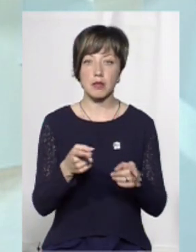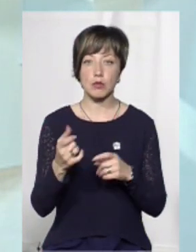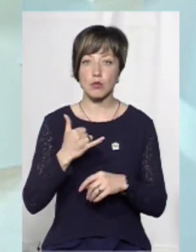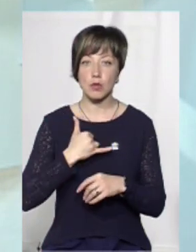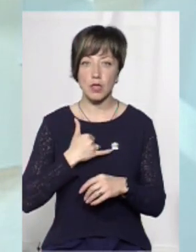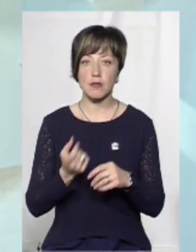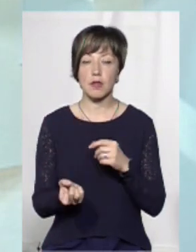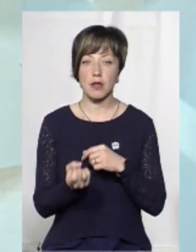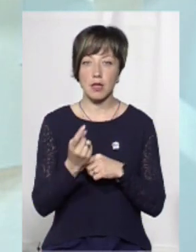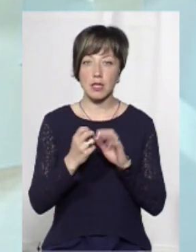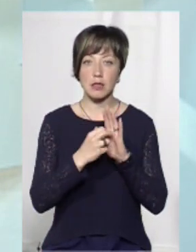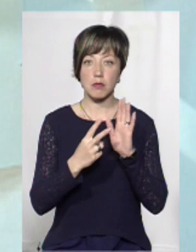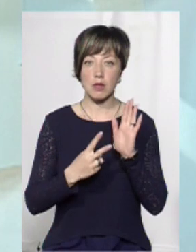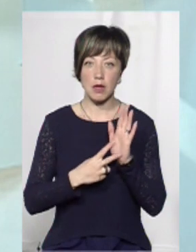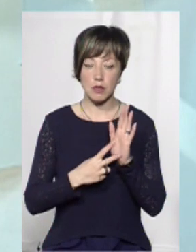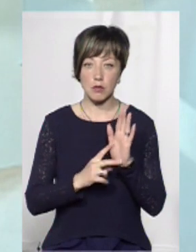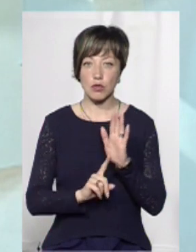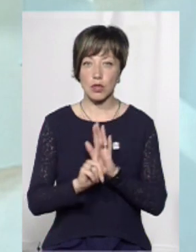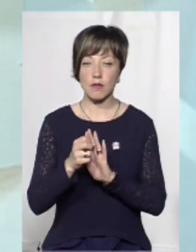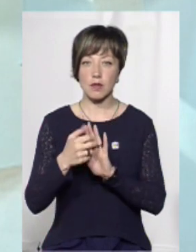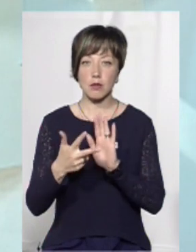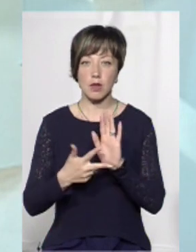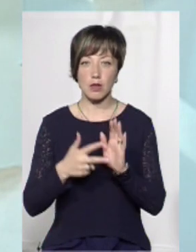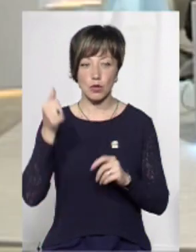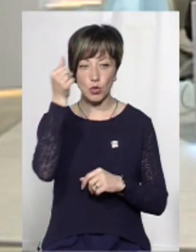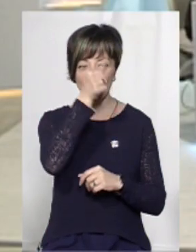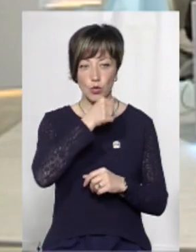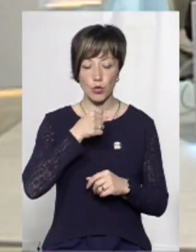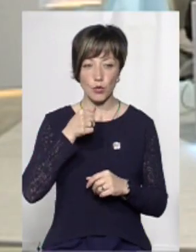нас виникло якраз в 17-й, початок 18-го року.